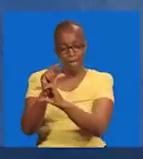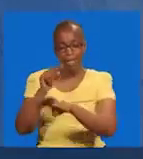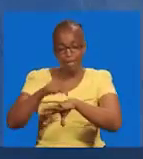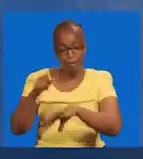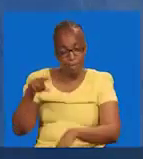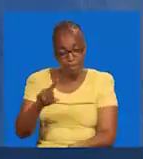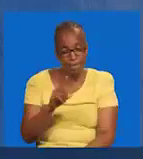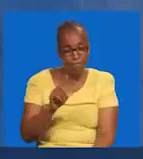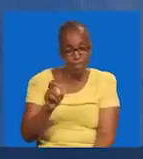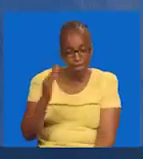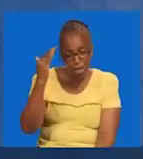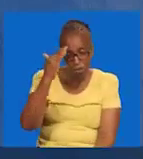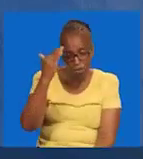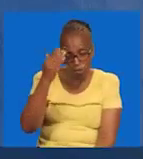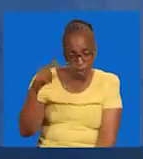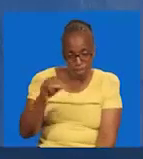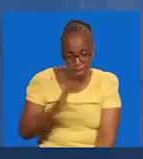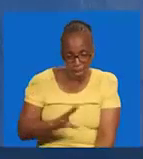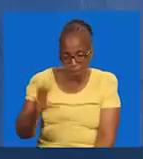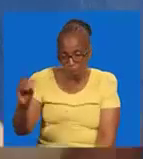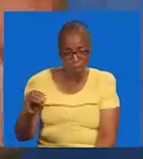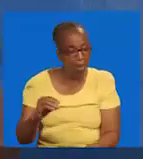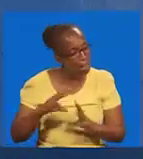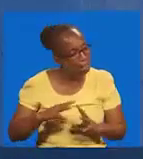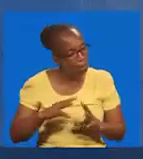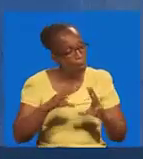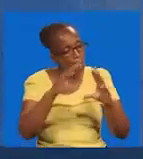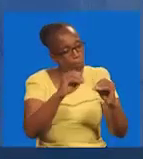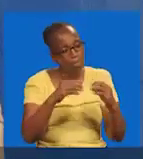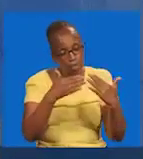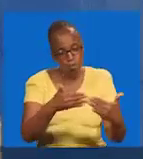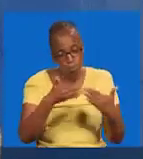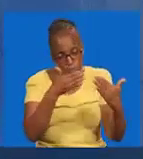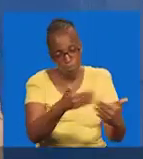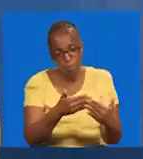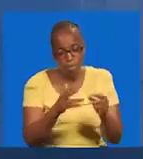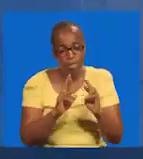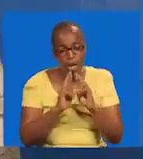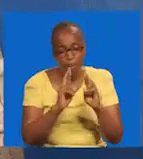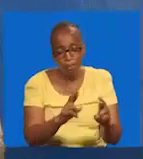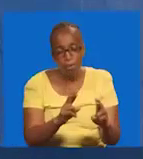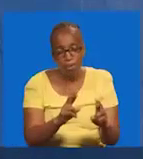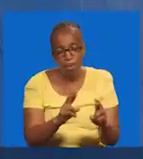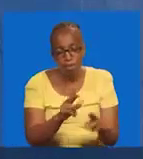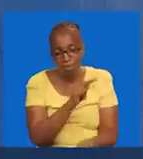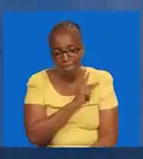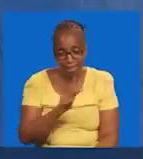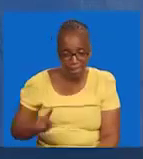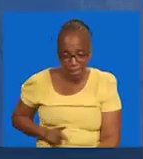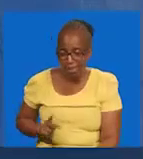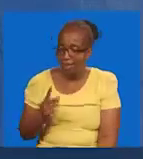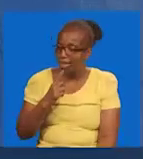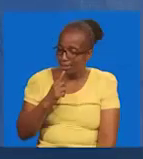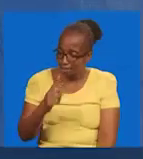kwamba hameenda. Na si muongo. Wakapeleka habari. Kwa waku. Waka